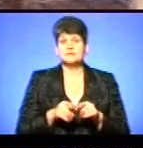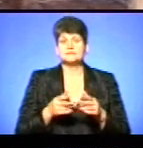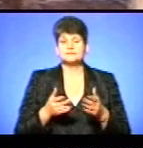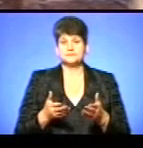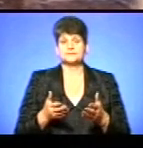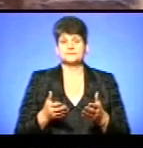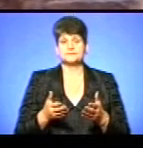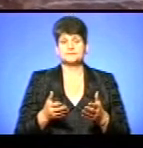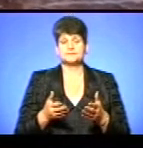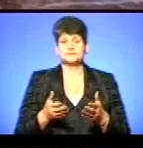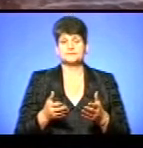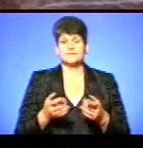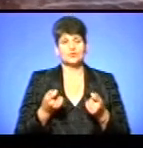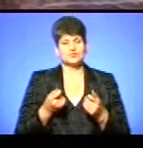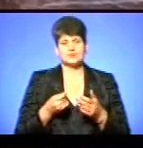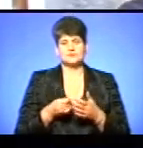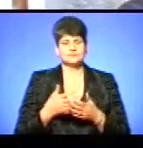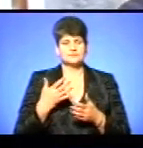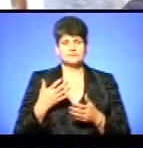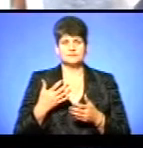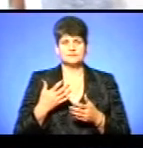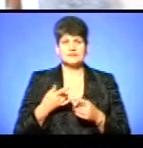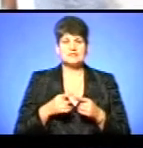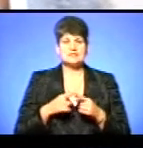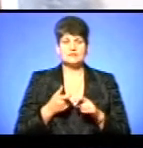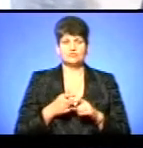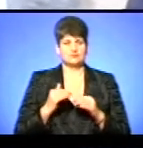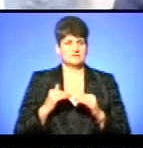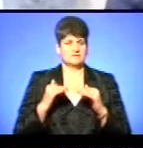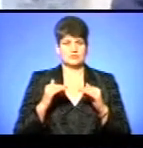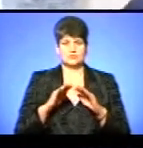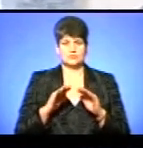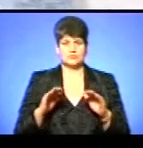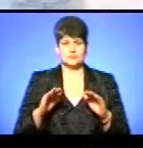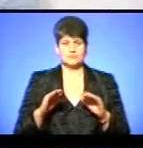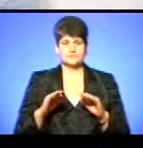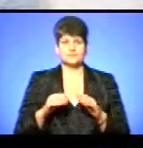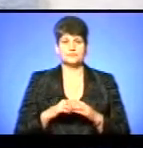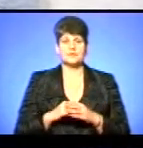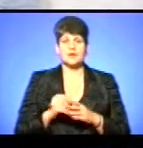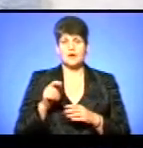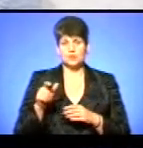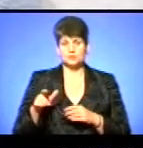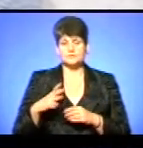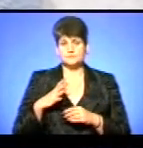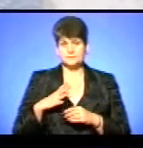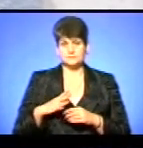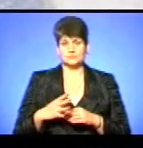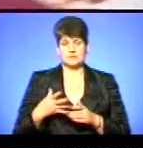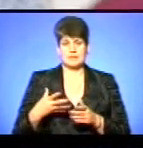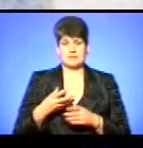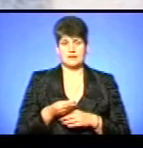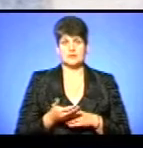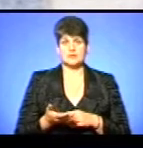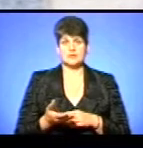трохи дороговато. Ні, це за високо. За високо. А люди змушені платити.